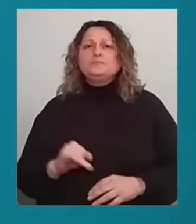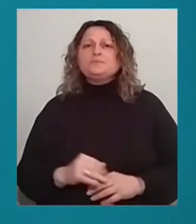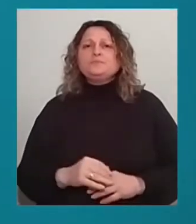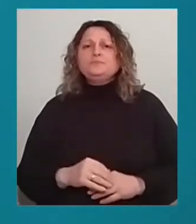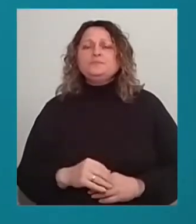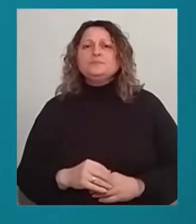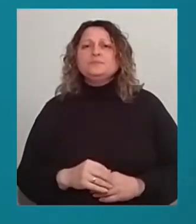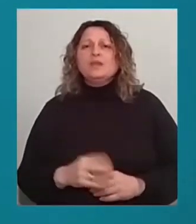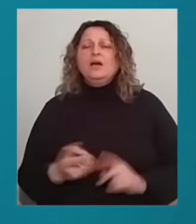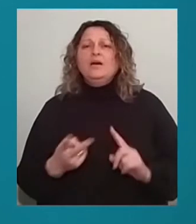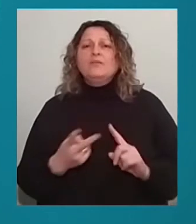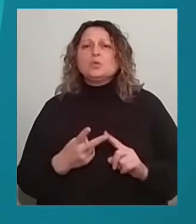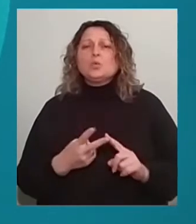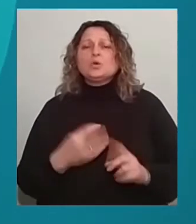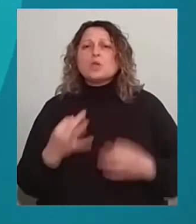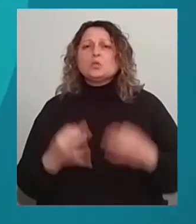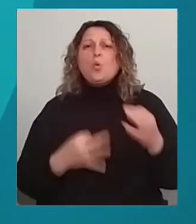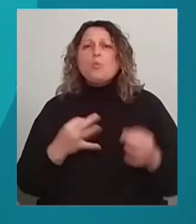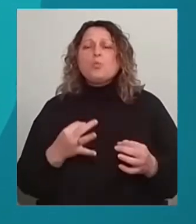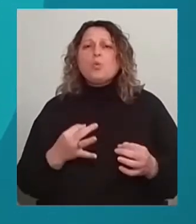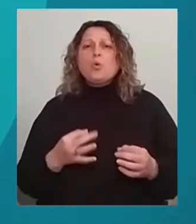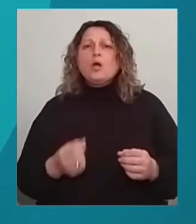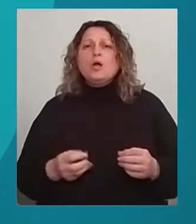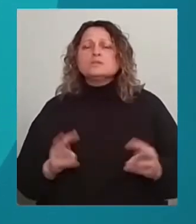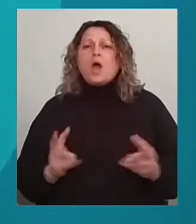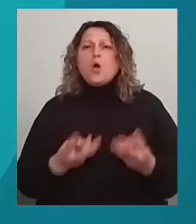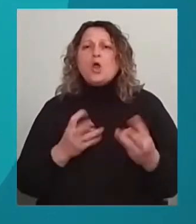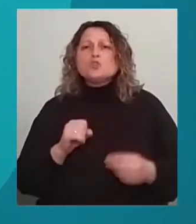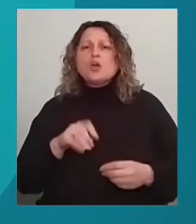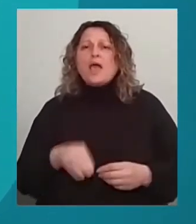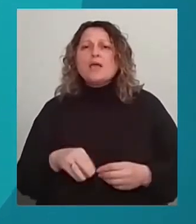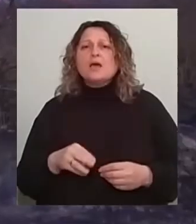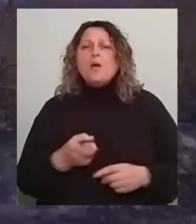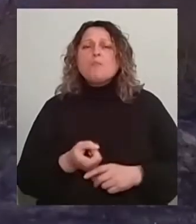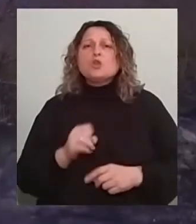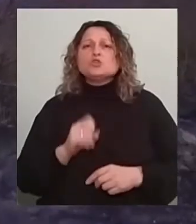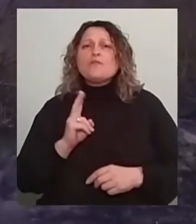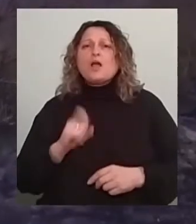Вдруге за добу відбувається загоряння очерету в районі більшовика в Одесі.